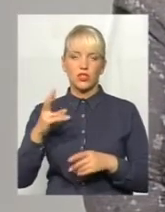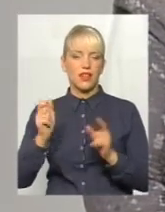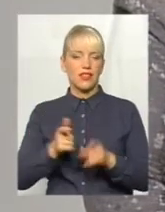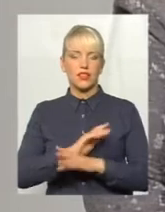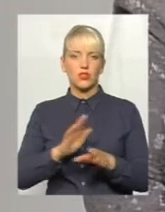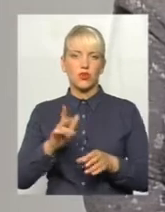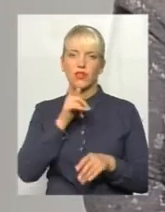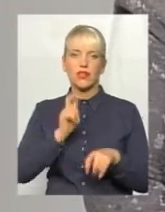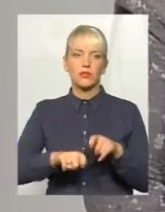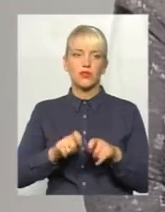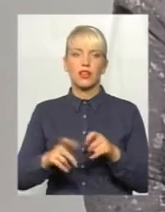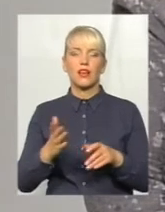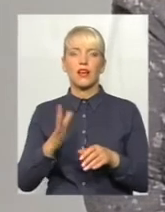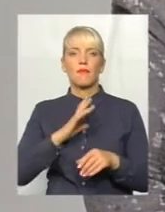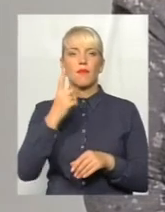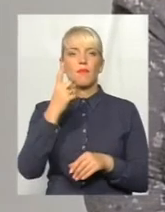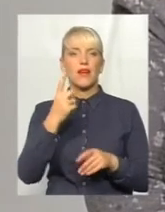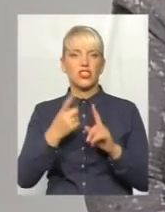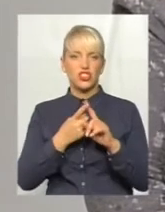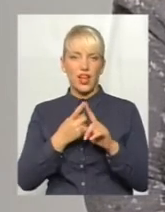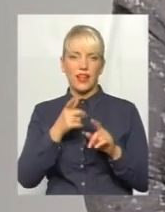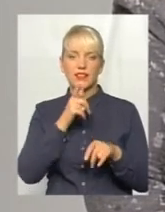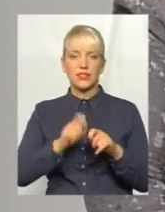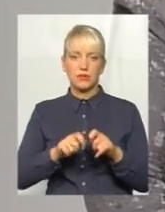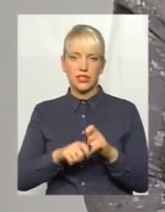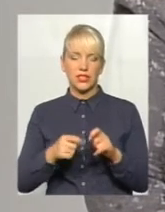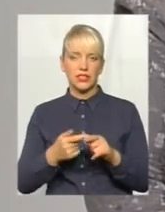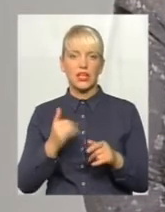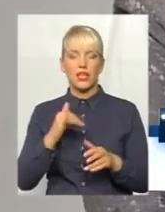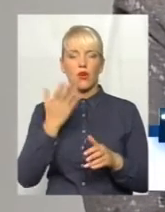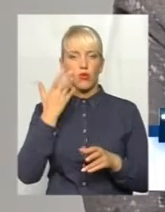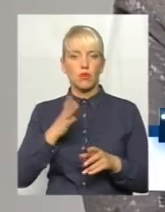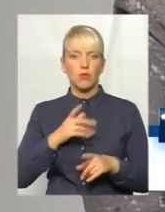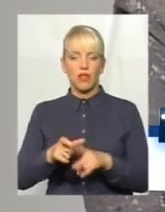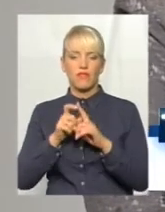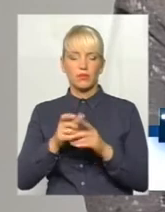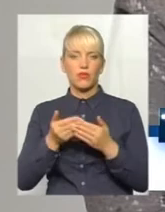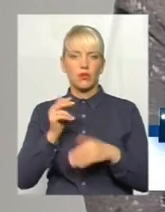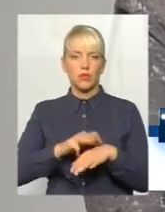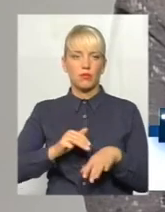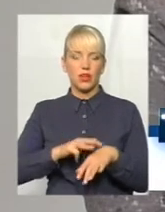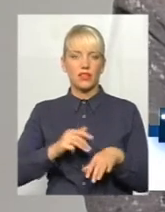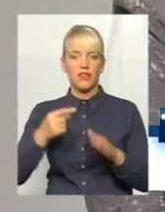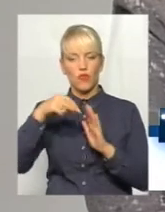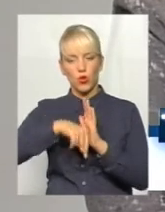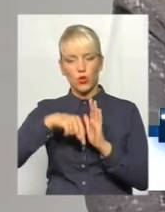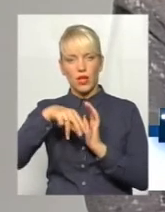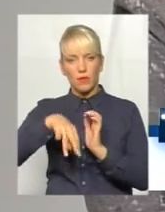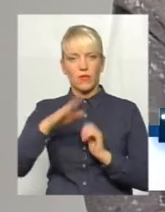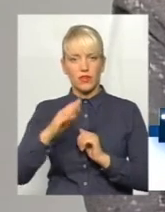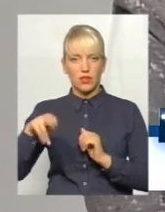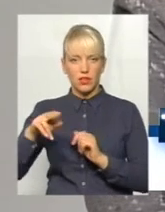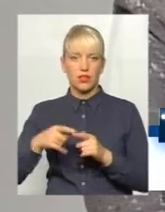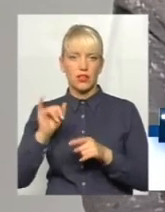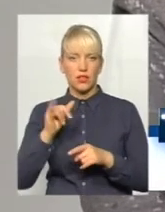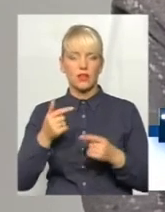експертизи, яка проводилася перша. Коли прийшла відповідь від міліції внутрішніх справ, то чоловік